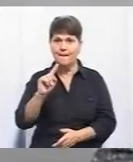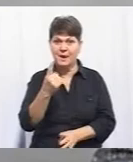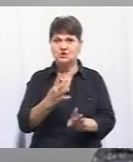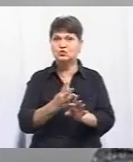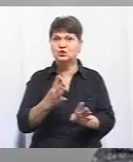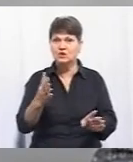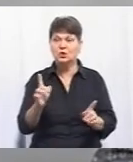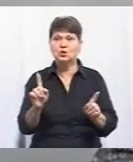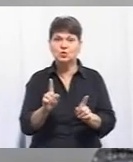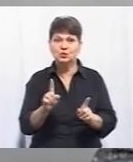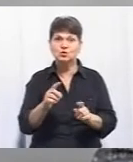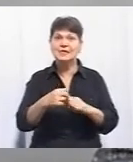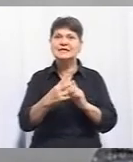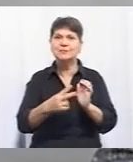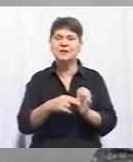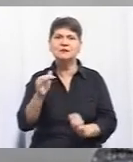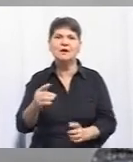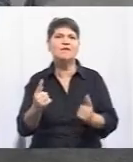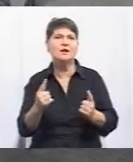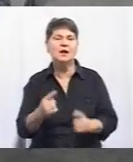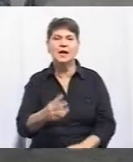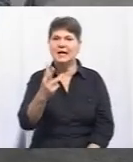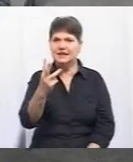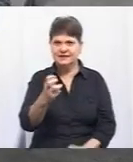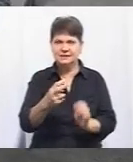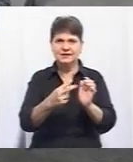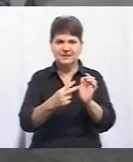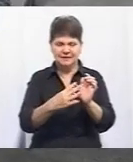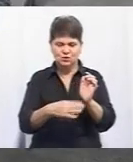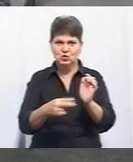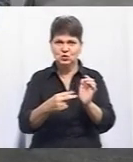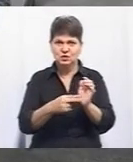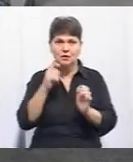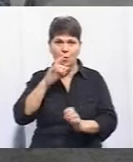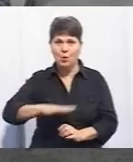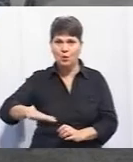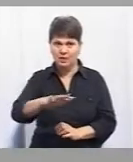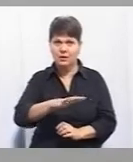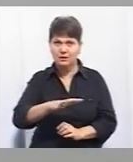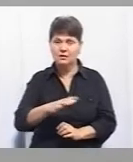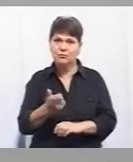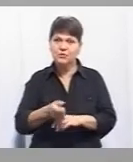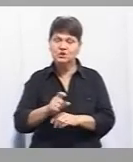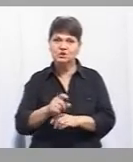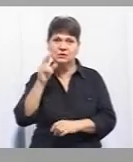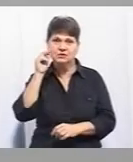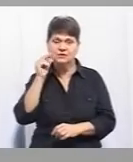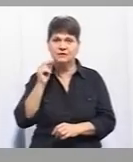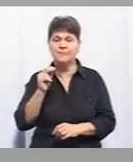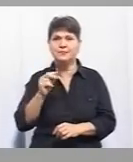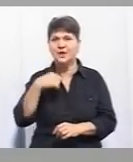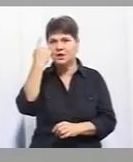тому що 17 тисяч – це дуже велика цифра. А 397 тисяч по країні – це ще більша цифра. Тому що ми використовуємо, наприклад, у себе підхід